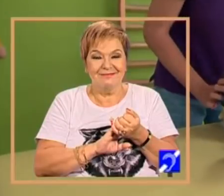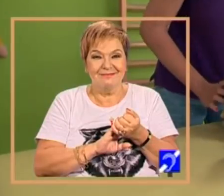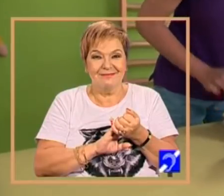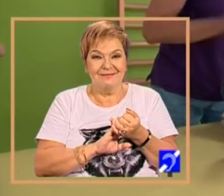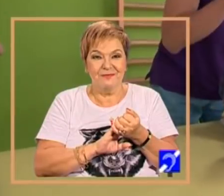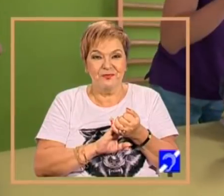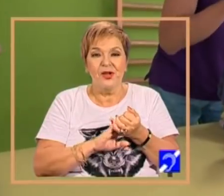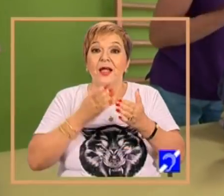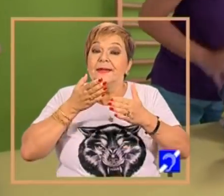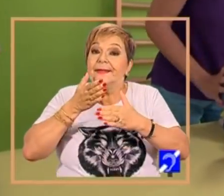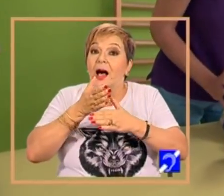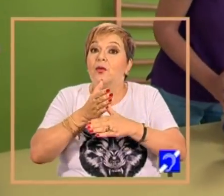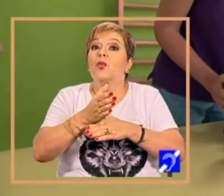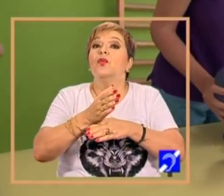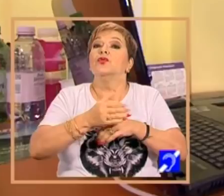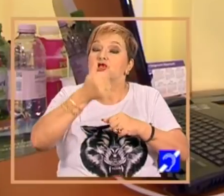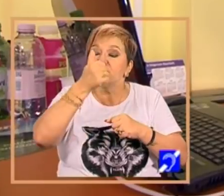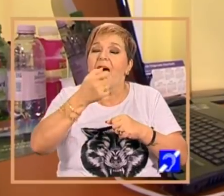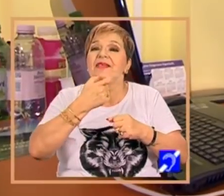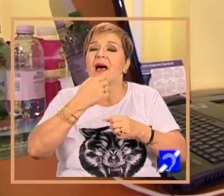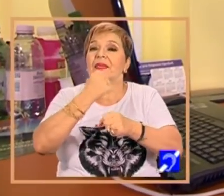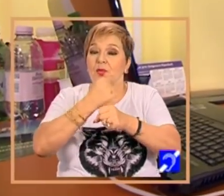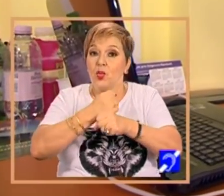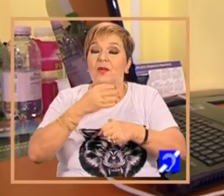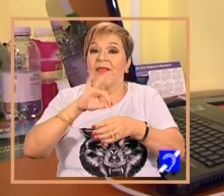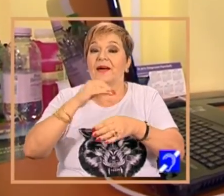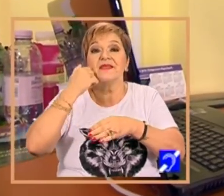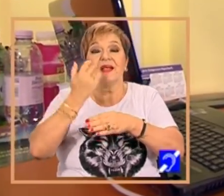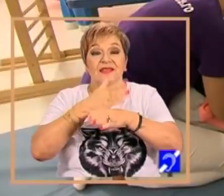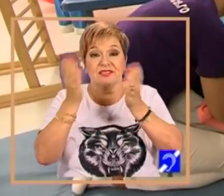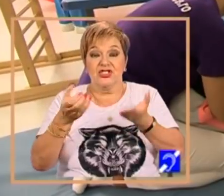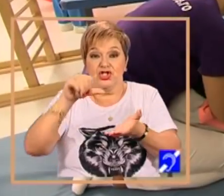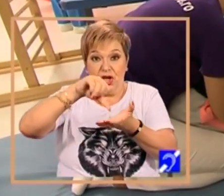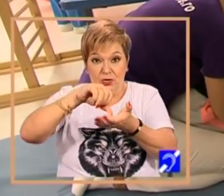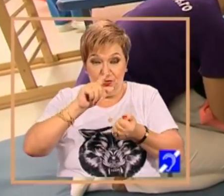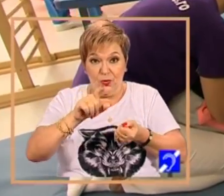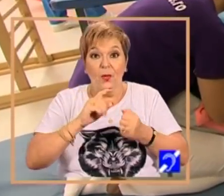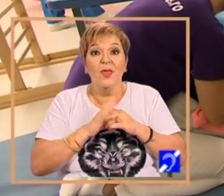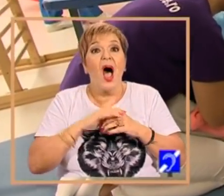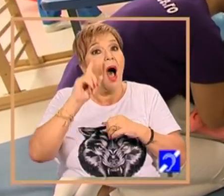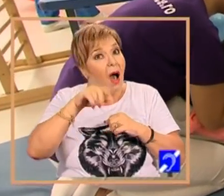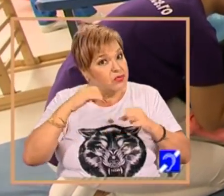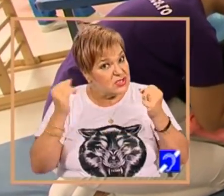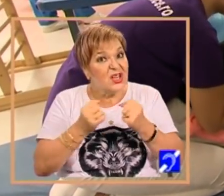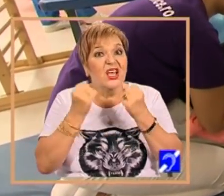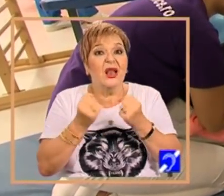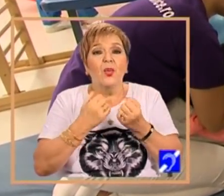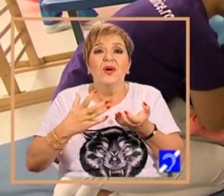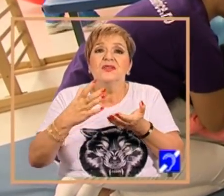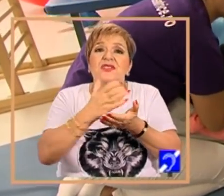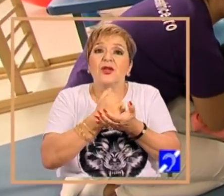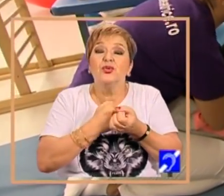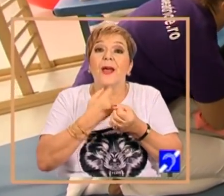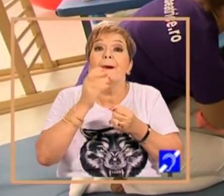Pe tot parcursul celor 6 ani de activitate ne-a fost foarte greu să strângem